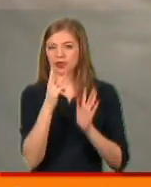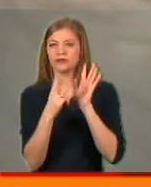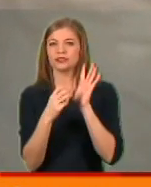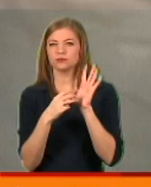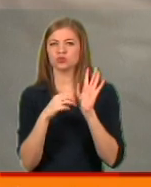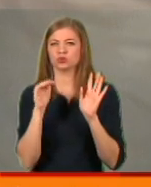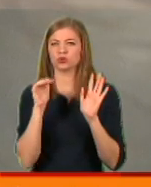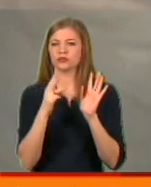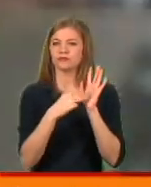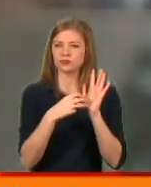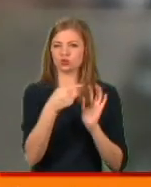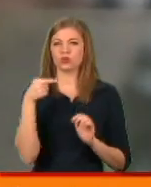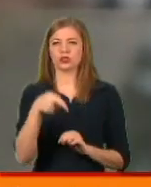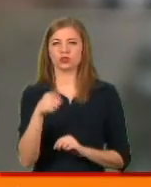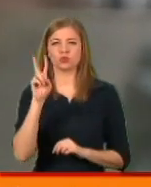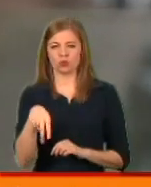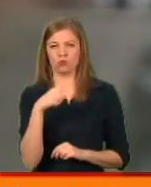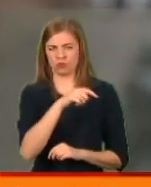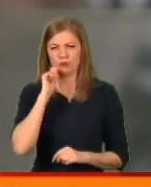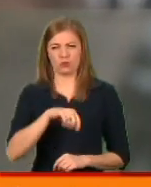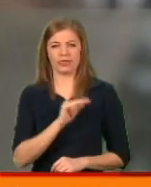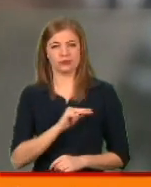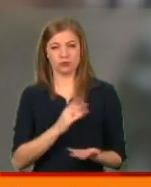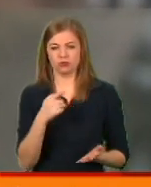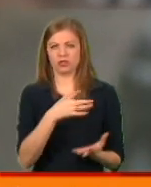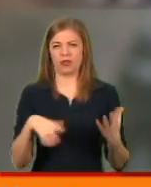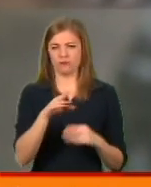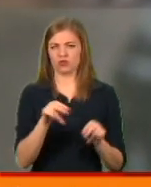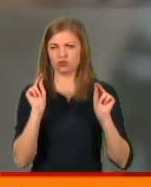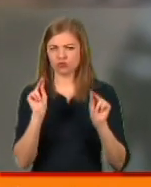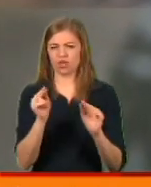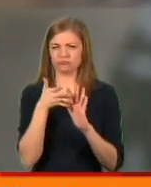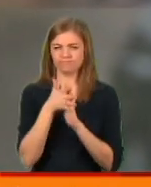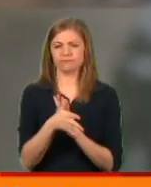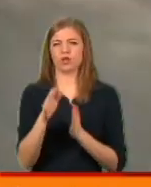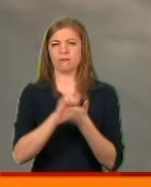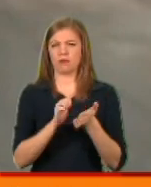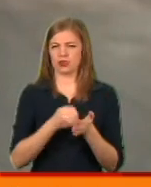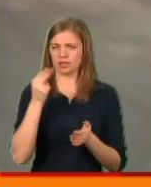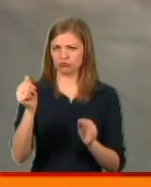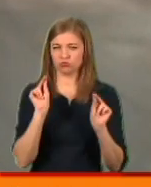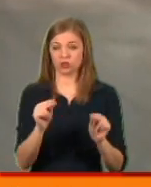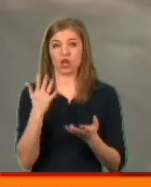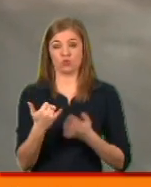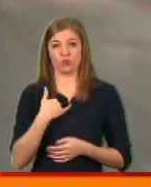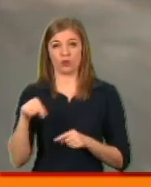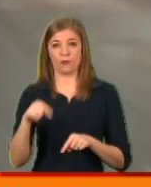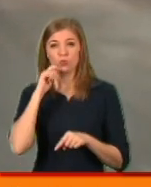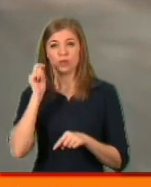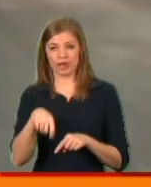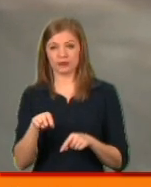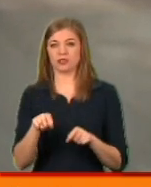тисяч доларів, розумієте, там українці працюють. І там все по-білому, все чесно, він всі податки сплатив. Якщо нам, українцям,